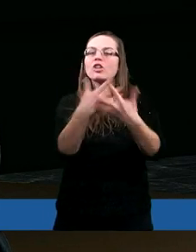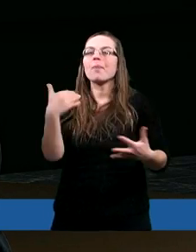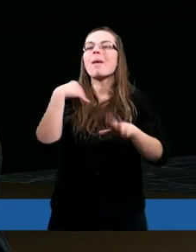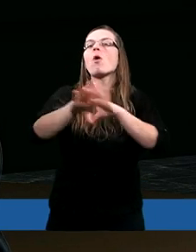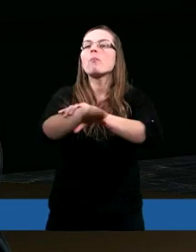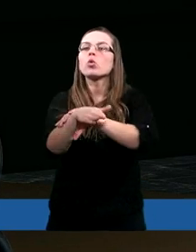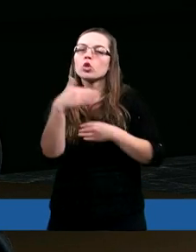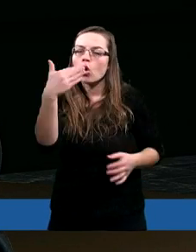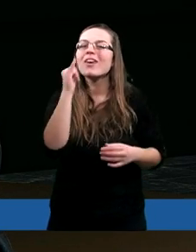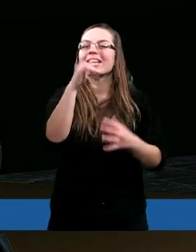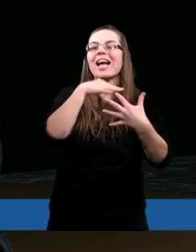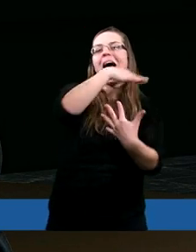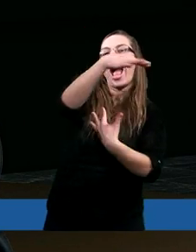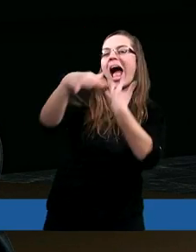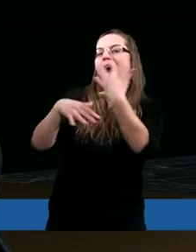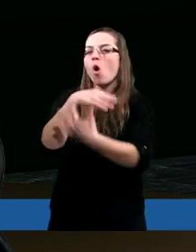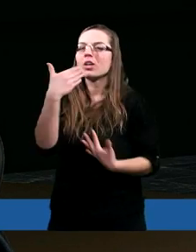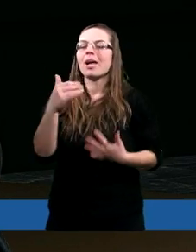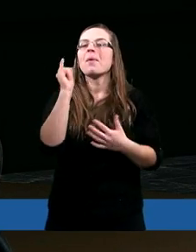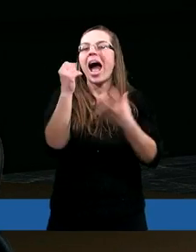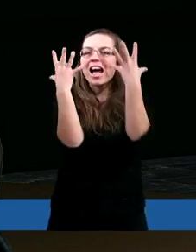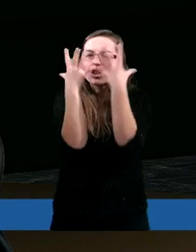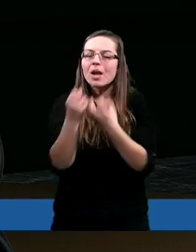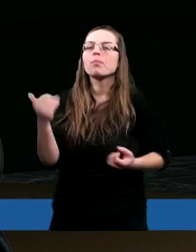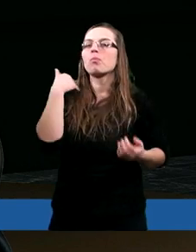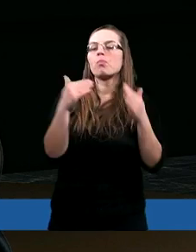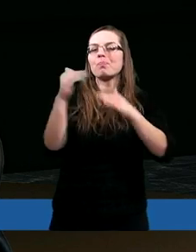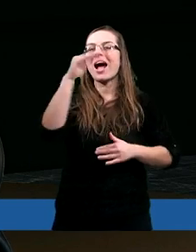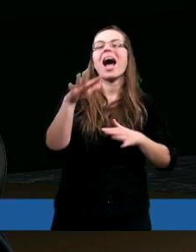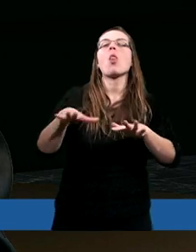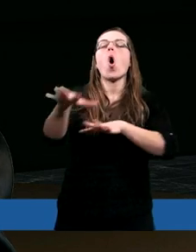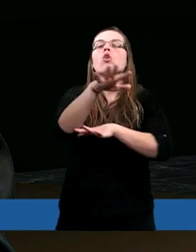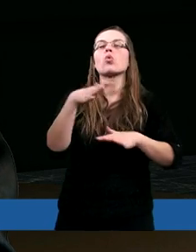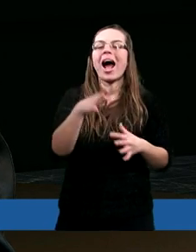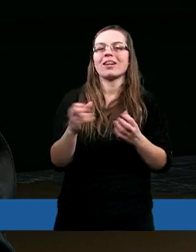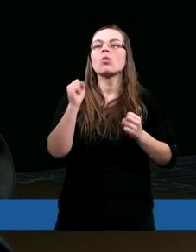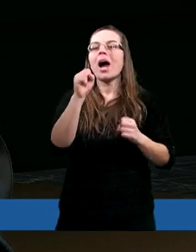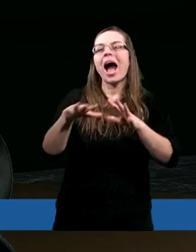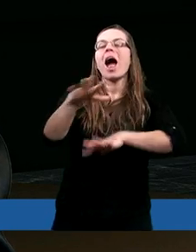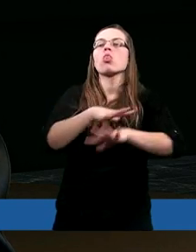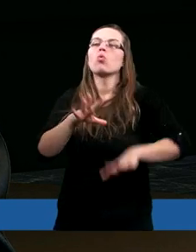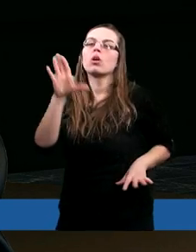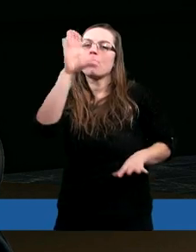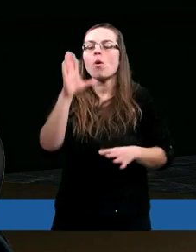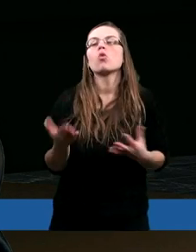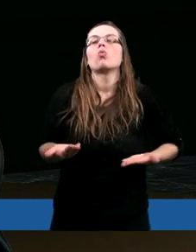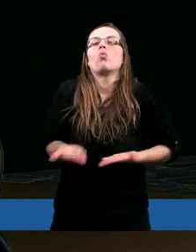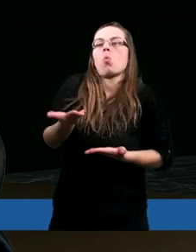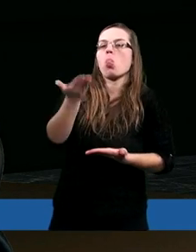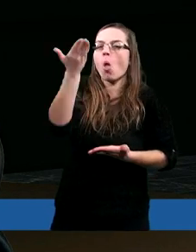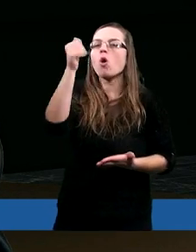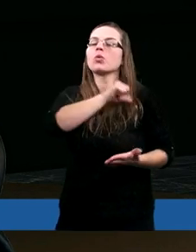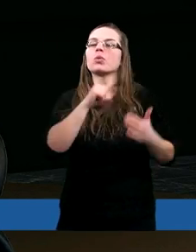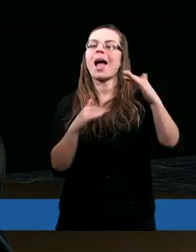pustkowiem i chaosem, a ciemność była nad otchłanią, a Duch Boży unosił się